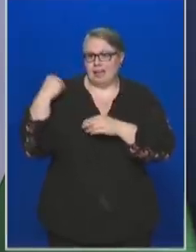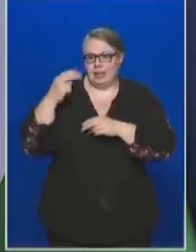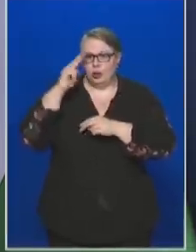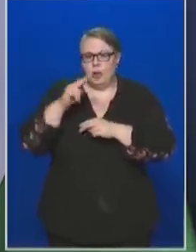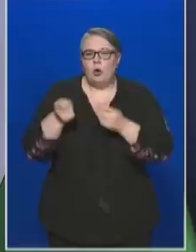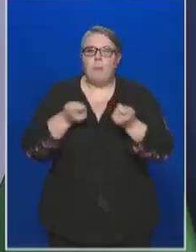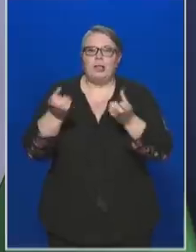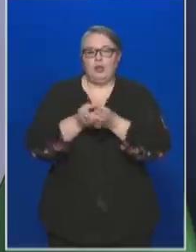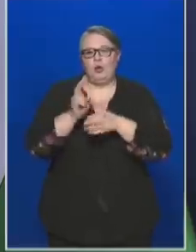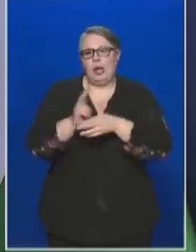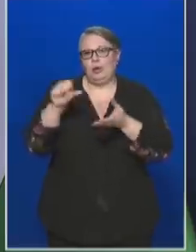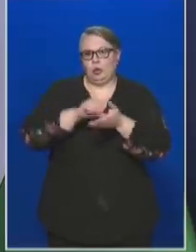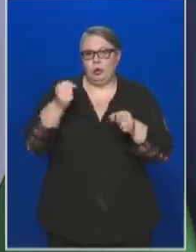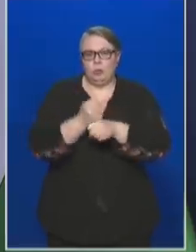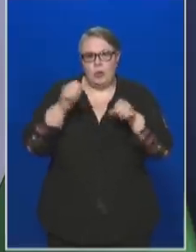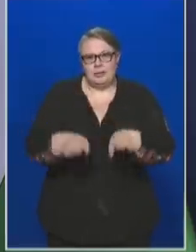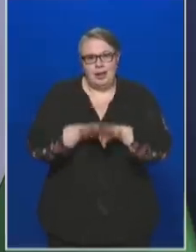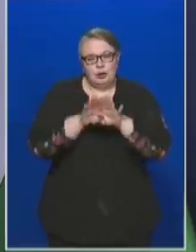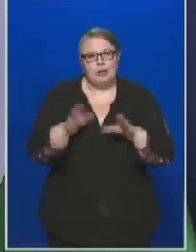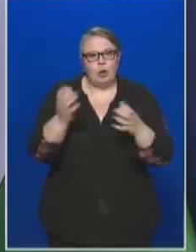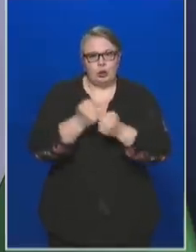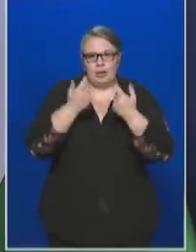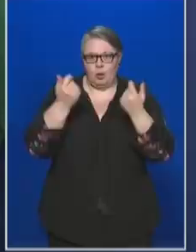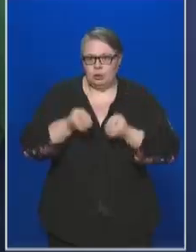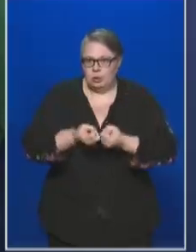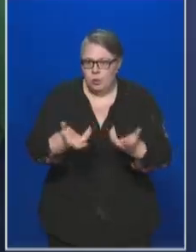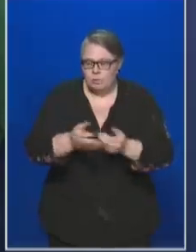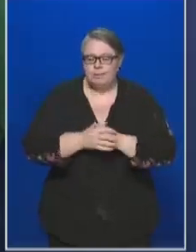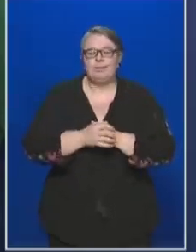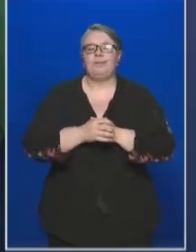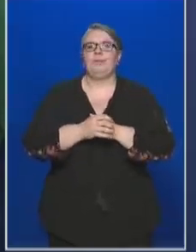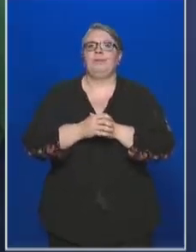lezvedes urat, az Operatív Törzs ügyeleti központ munkatársát, tartsa meg tájékoztatóját.